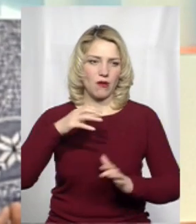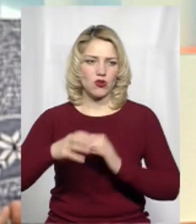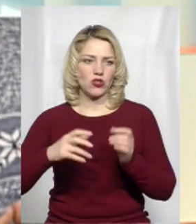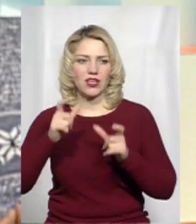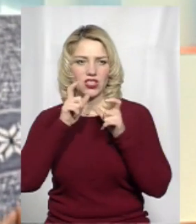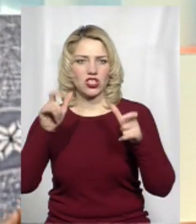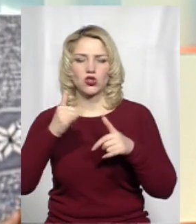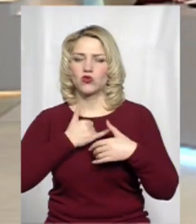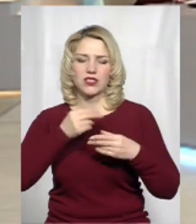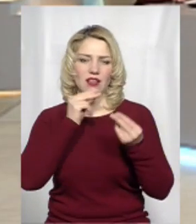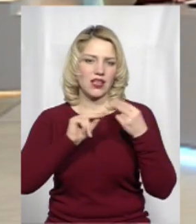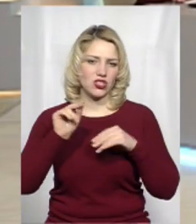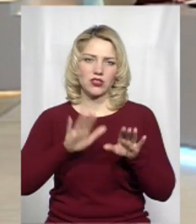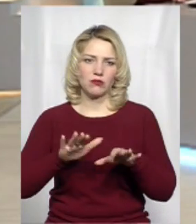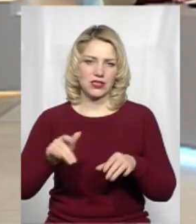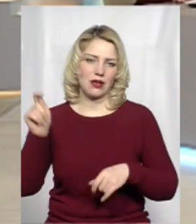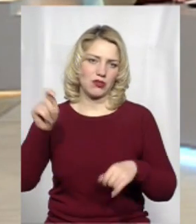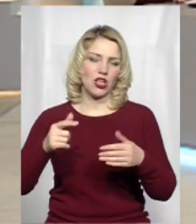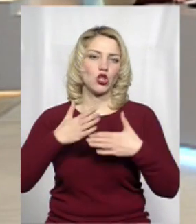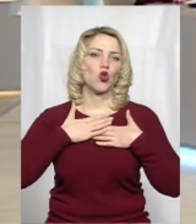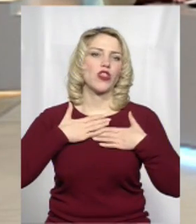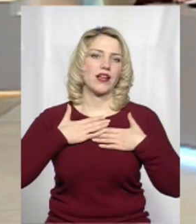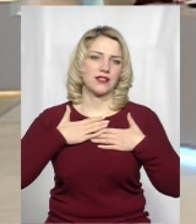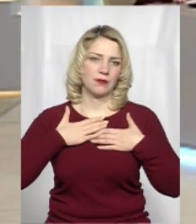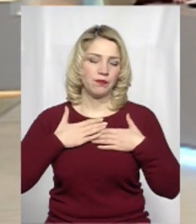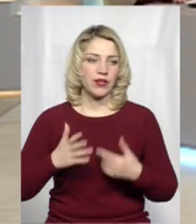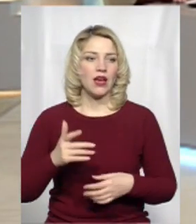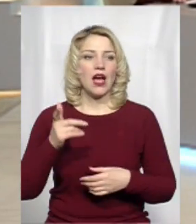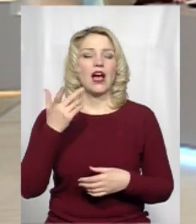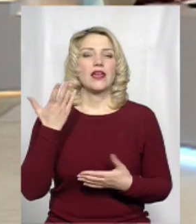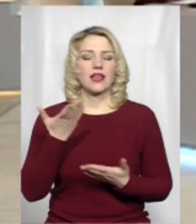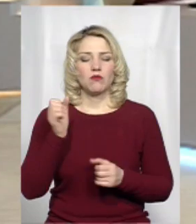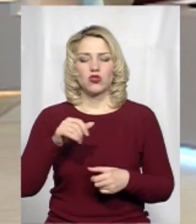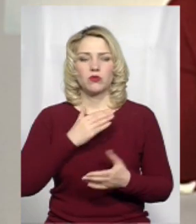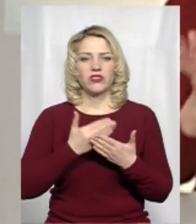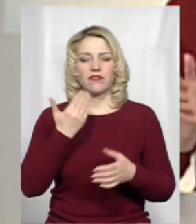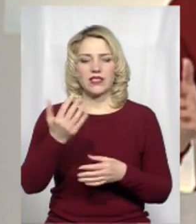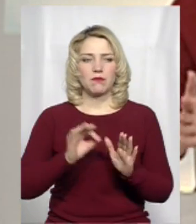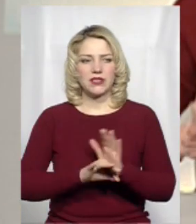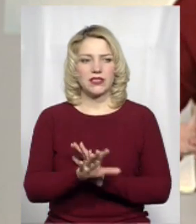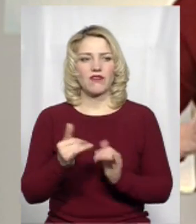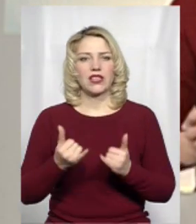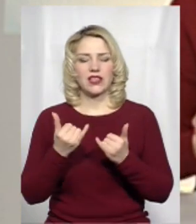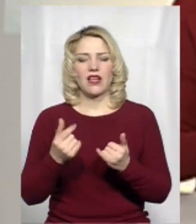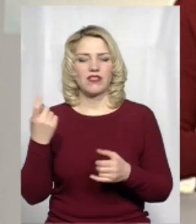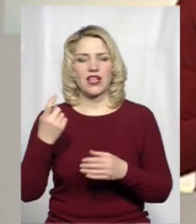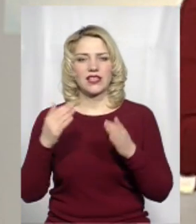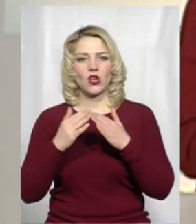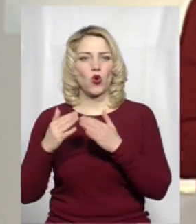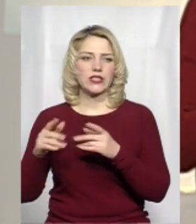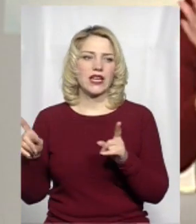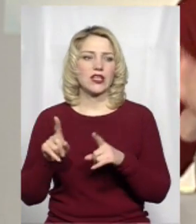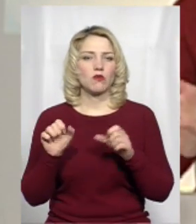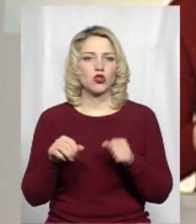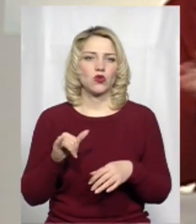в нас найкраще місце і приїжджати до нас. А можливо ще якась може бути від вас підказочка для власників осель. Можливо є